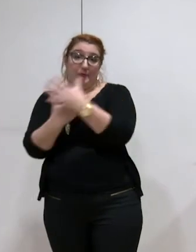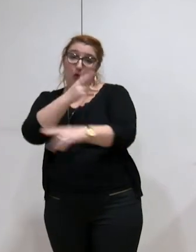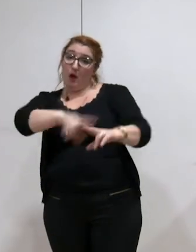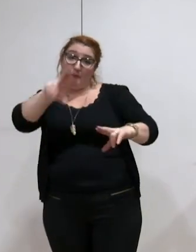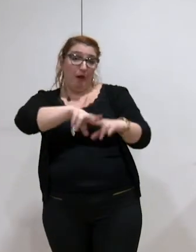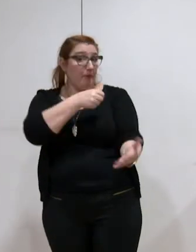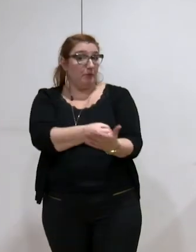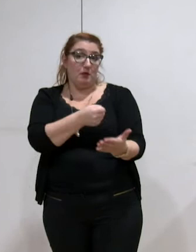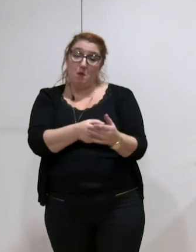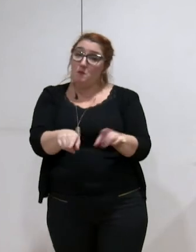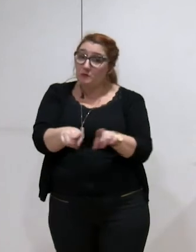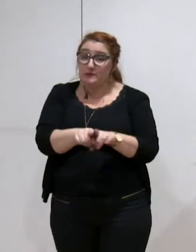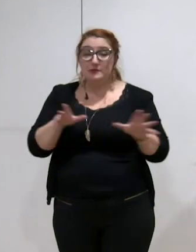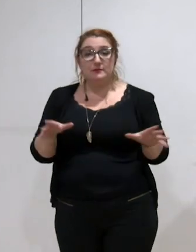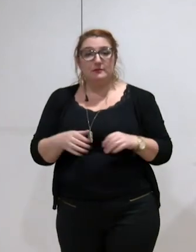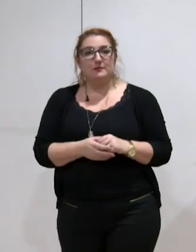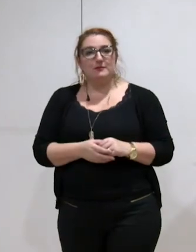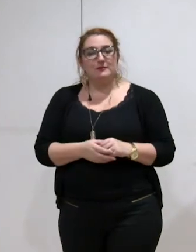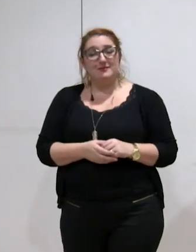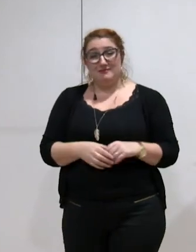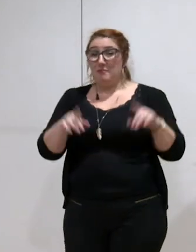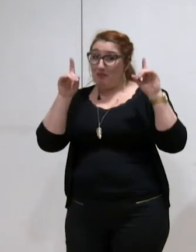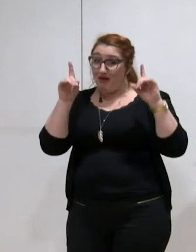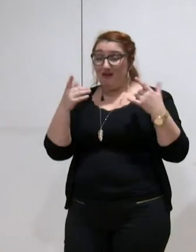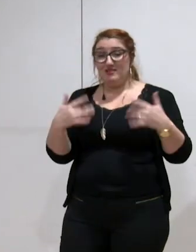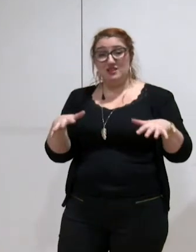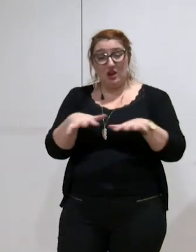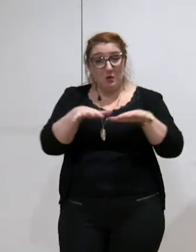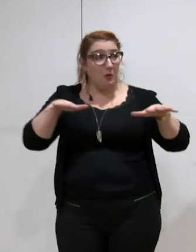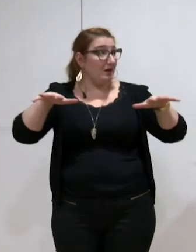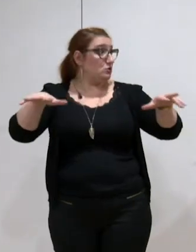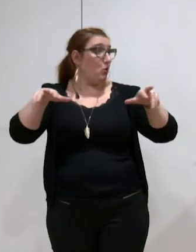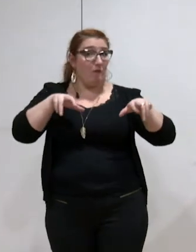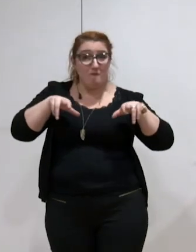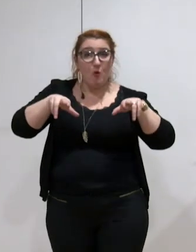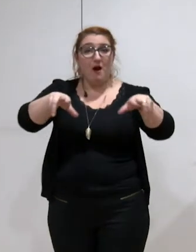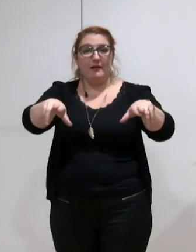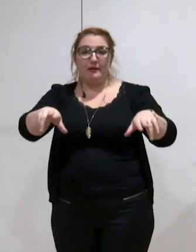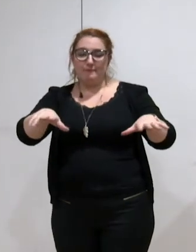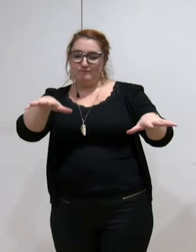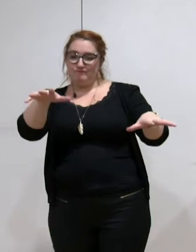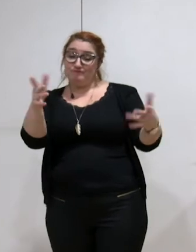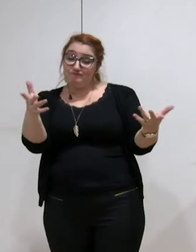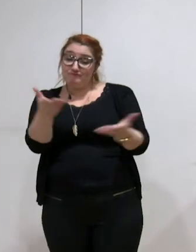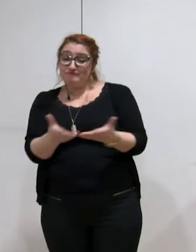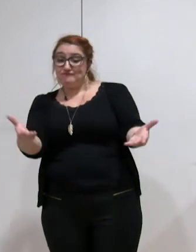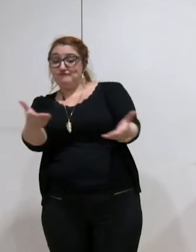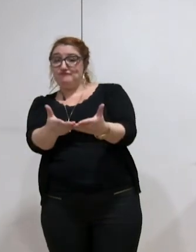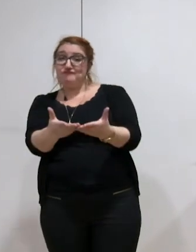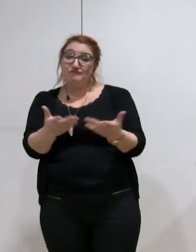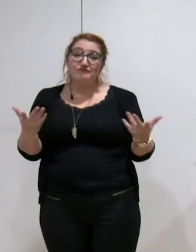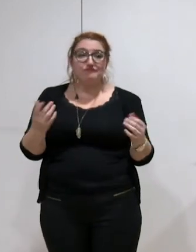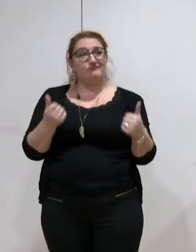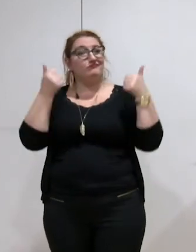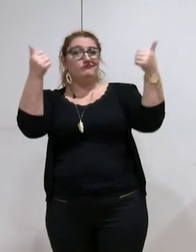Or, notre réseau de voirie est déjà dans un état qui n'est pas très satisfaisant. Donc, il y a là